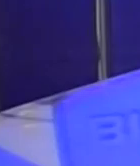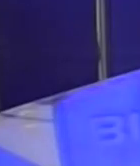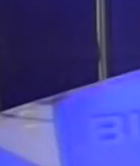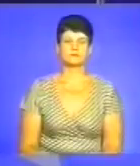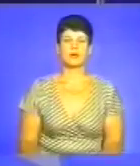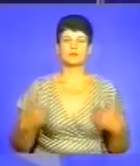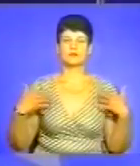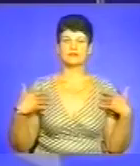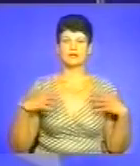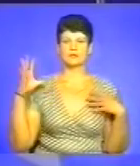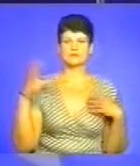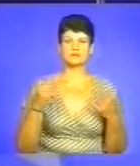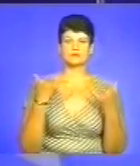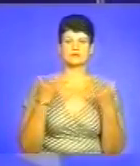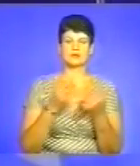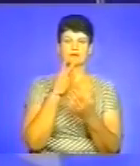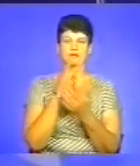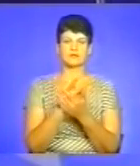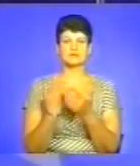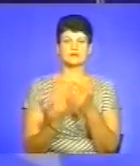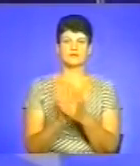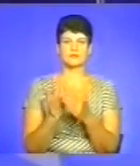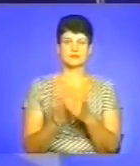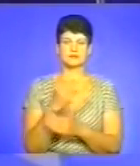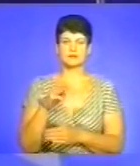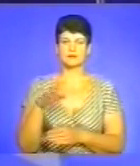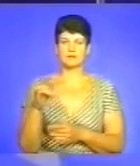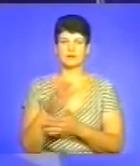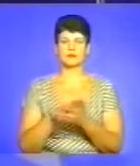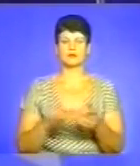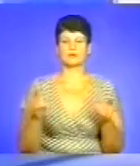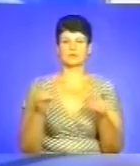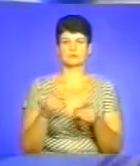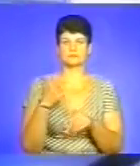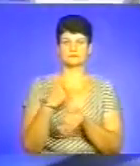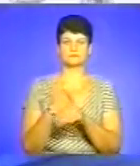Ми вітання усім, хто зараз з нами. Ви дивитесь Вісті ТТБ. Далі коротко про головне.